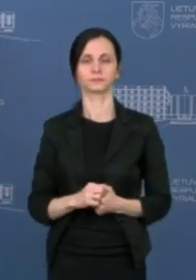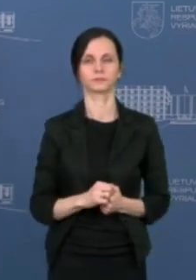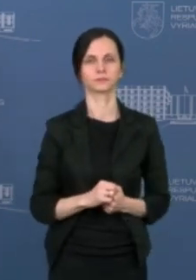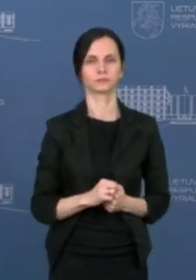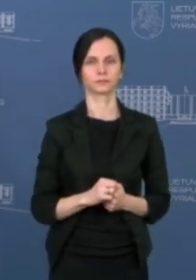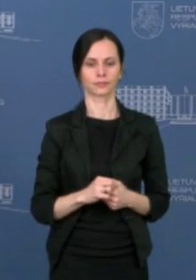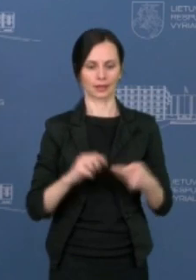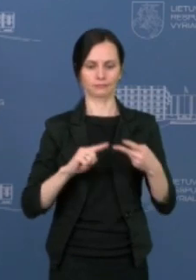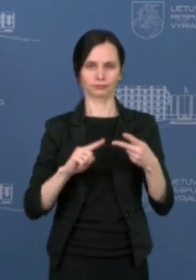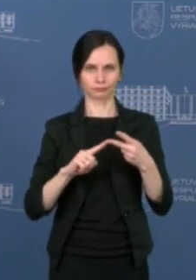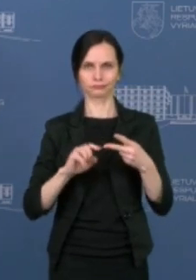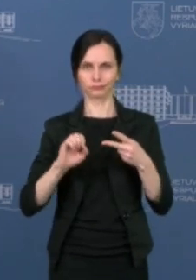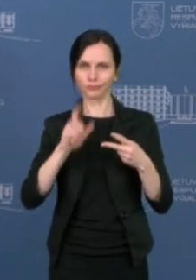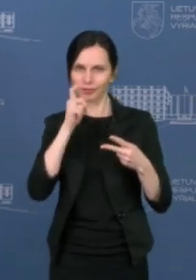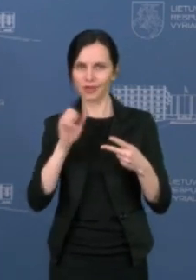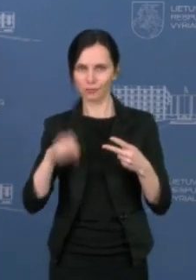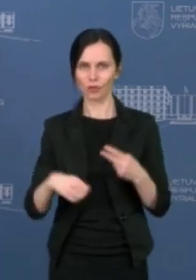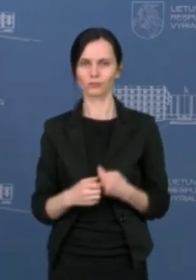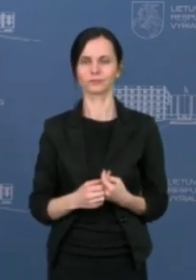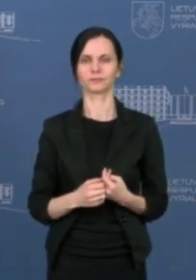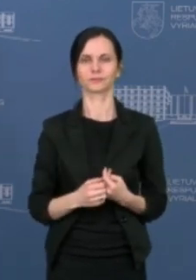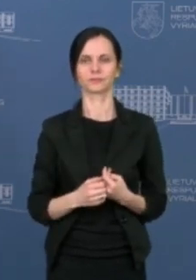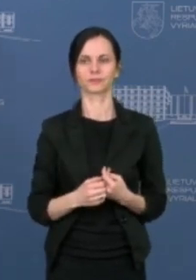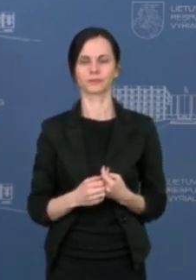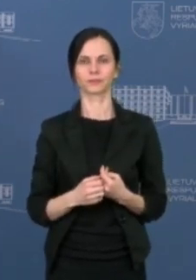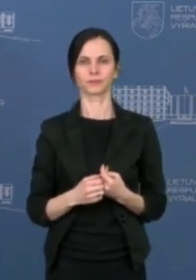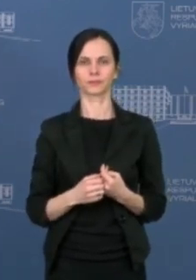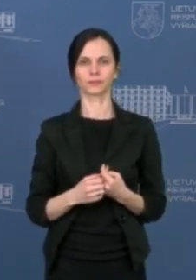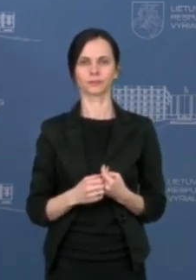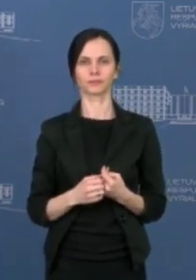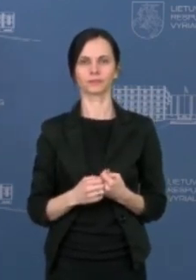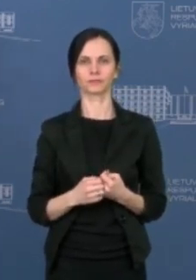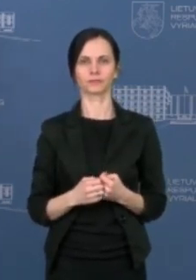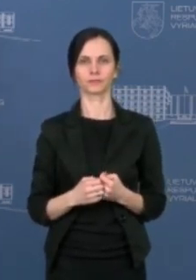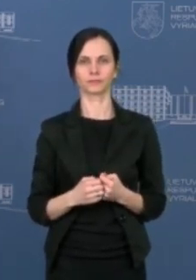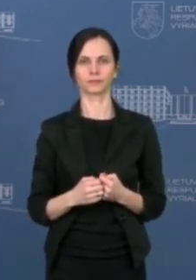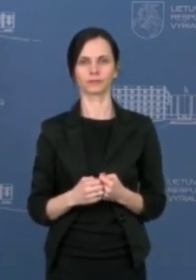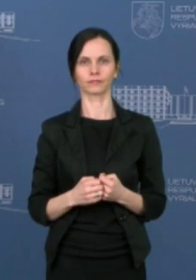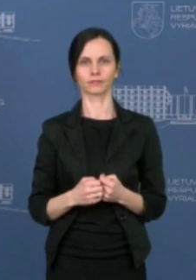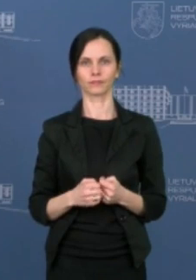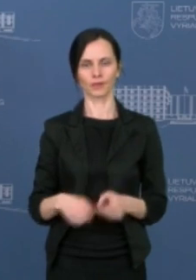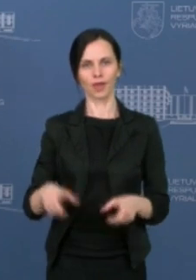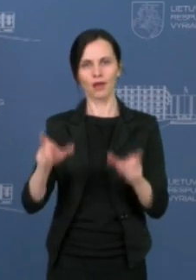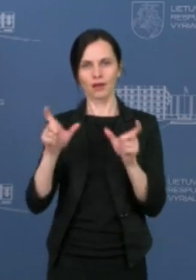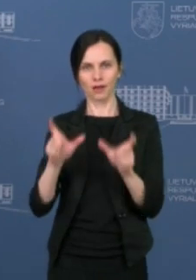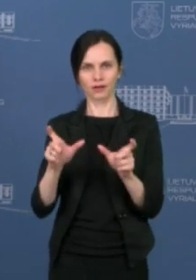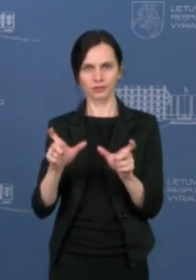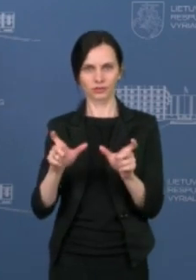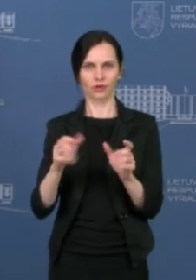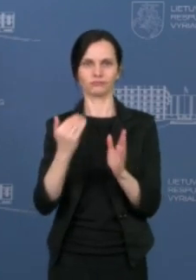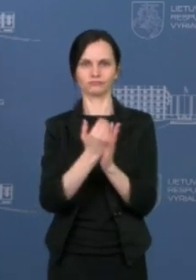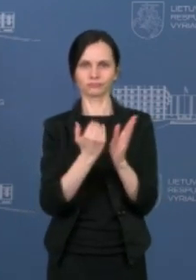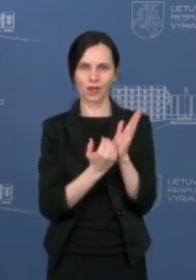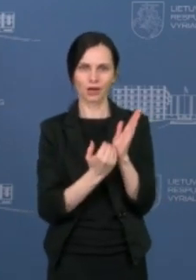antro. Tai pats tų karantino režimo keitimo priemonių, tas pas